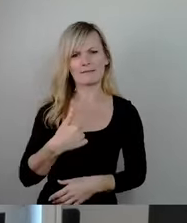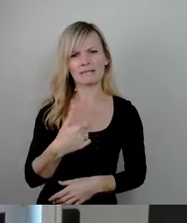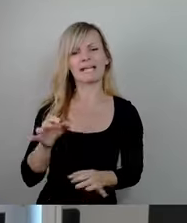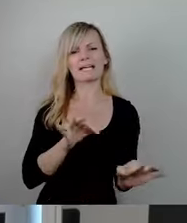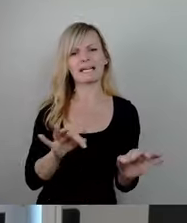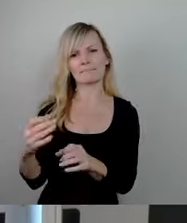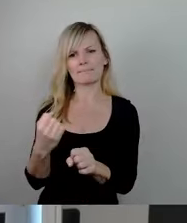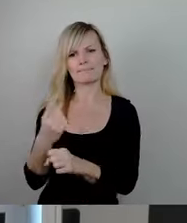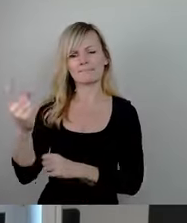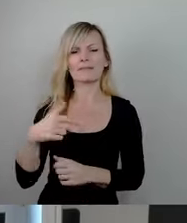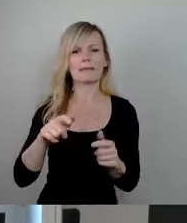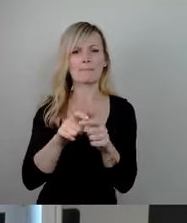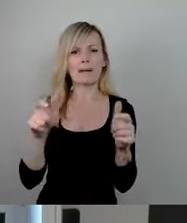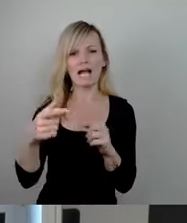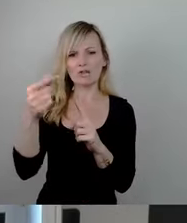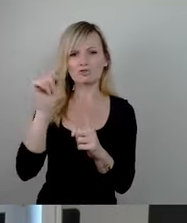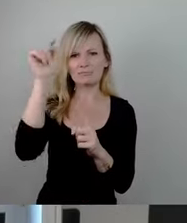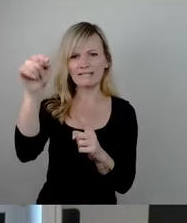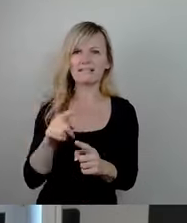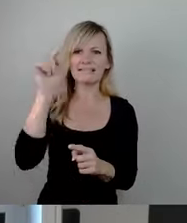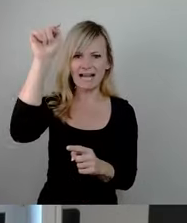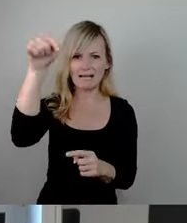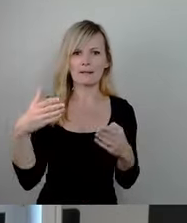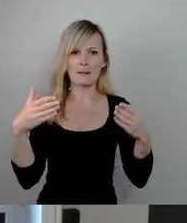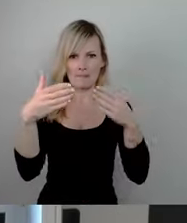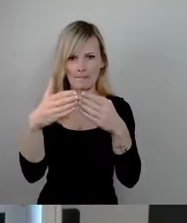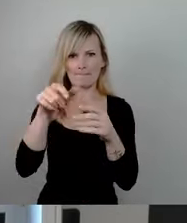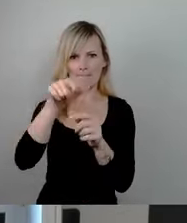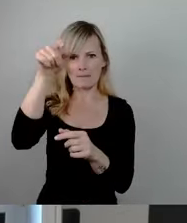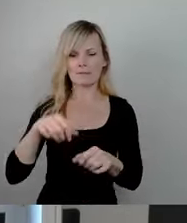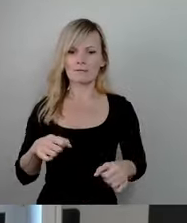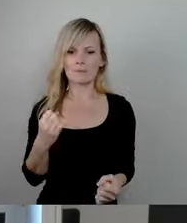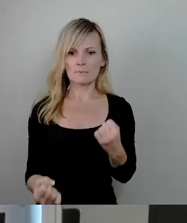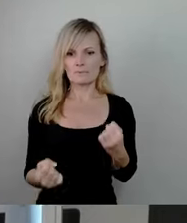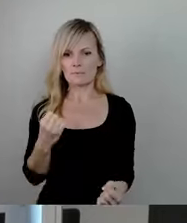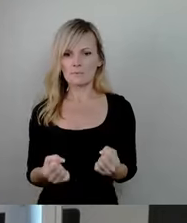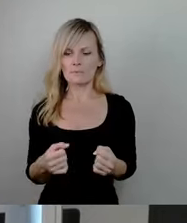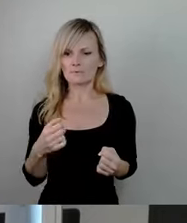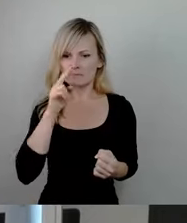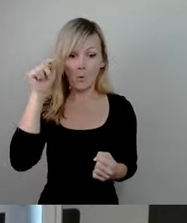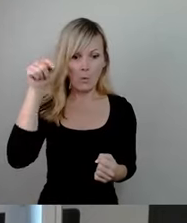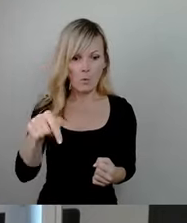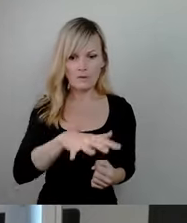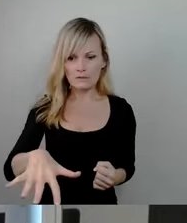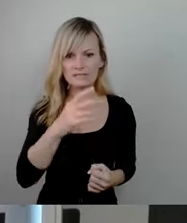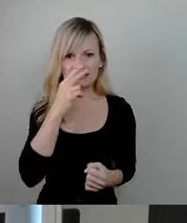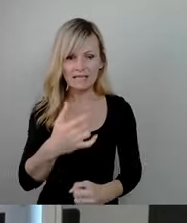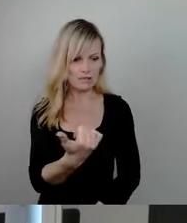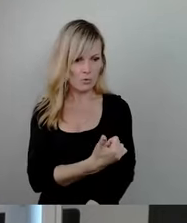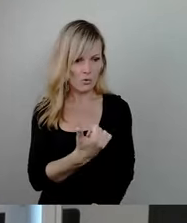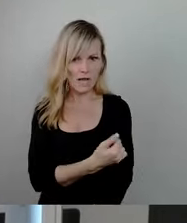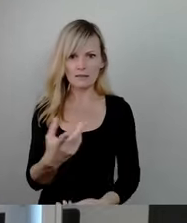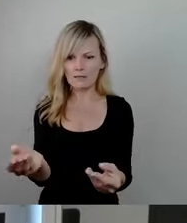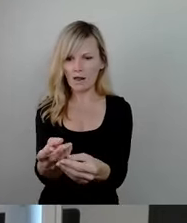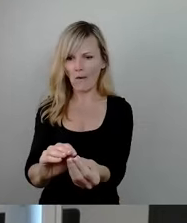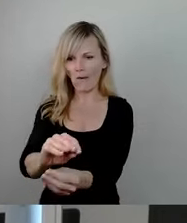der Prager Spitze ist ja eins drin und schaut dazu, wenn man sich da auf den Geräten abmüht, aus dem Fenster runter kann man Drogendealer bei ihrer Arbeit beobachten.